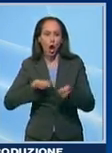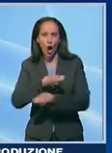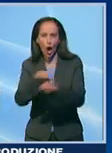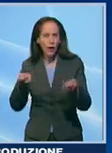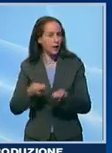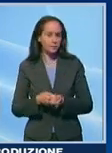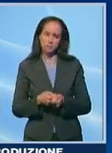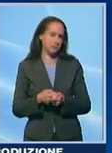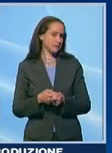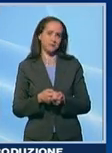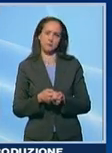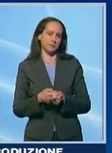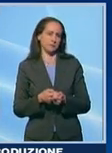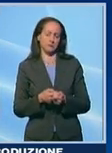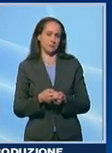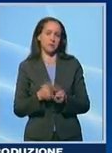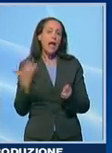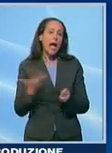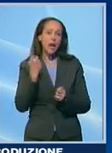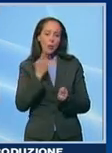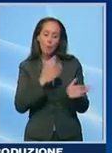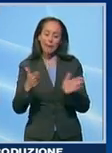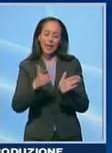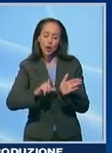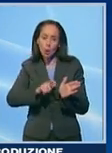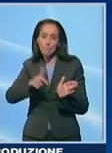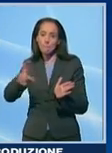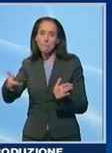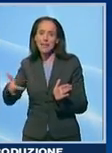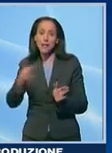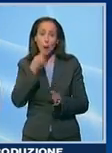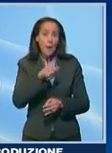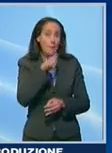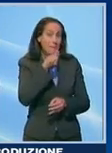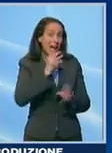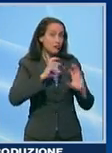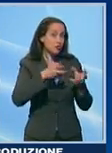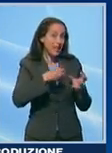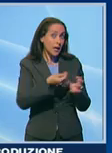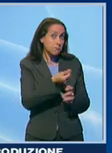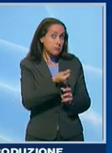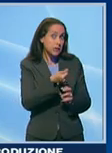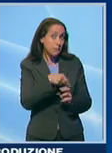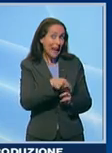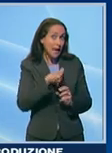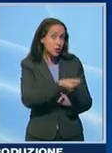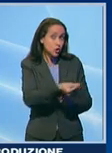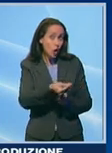spazio per poter, almeno per un periodo transitorio, fino a quando almeno il prezzo di mangimi non tornerà dai livelli normali e quindi